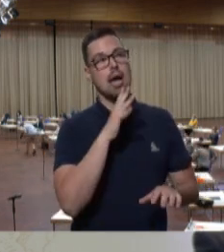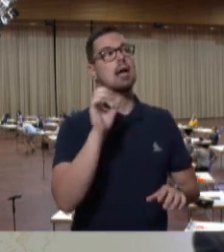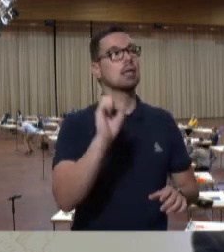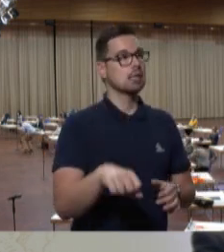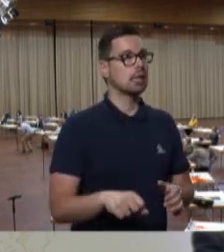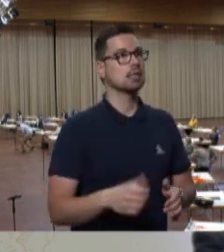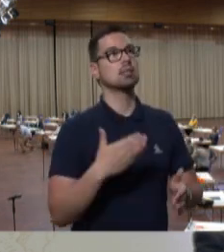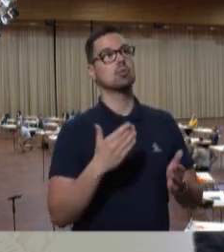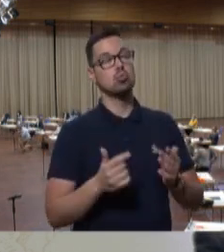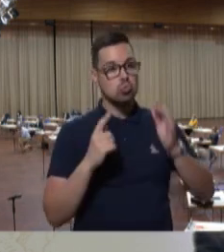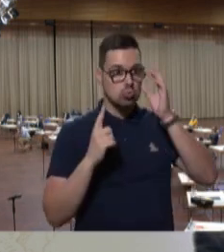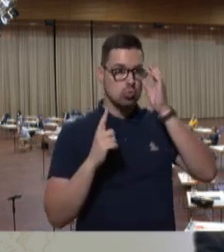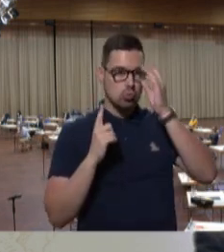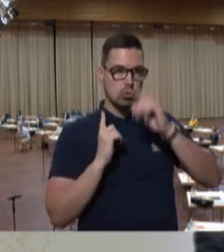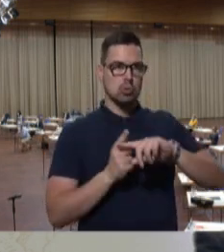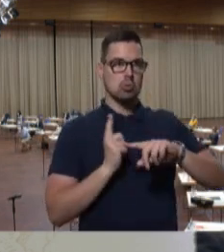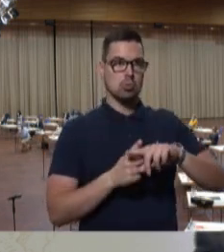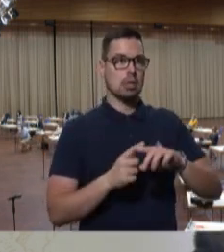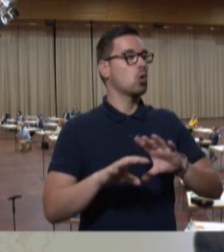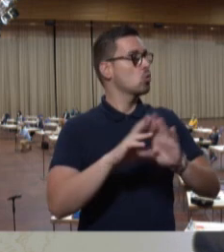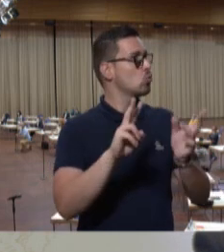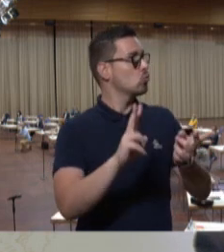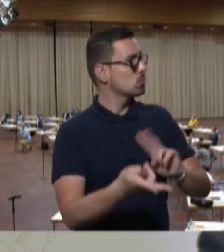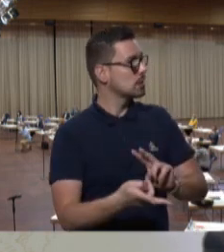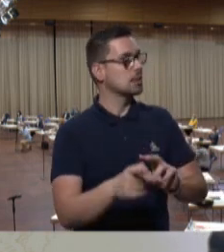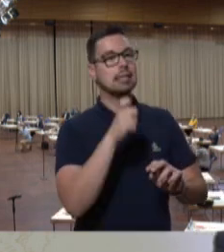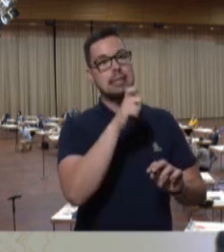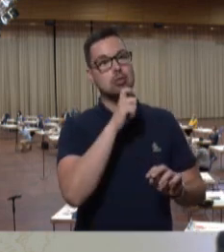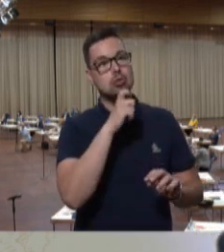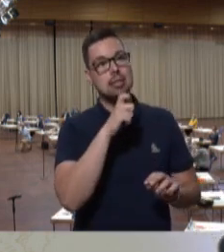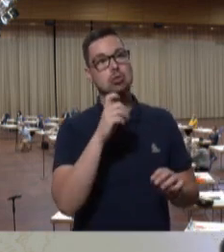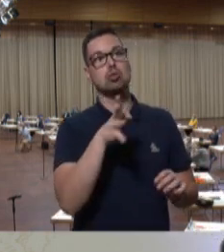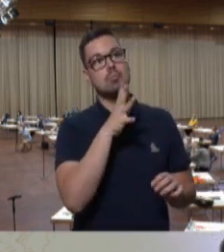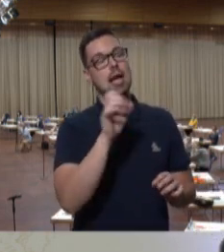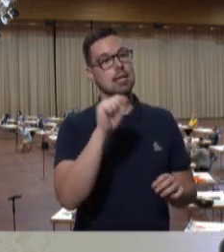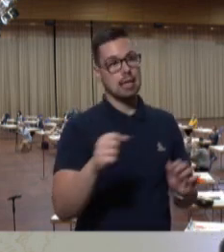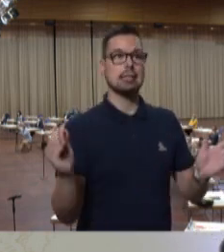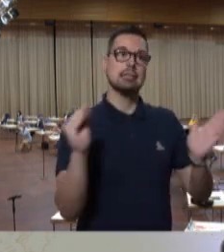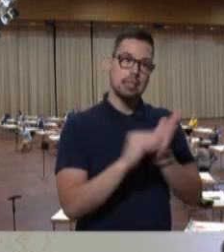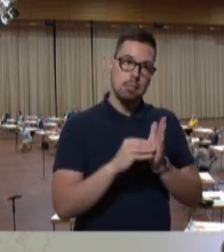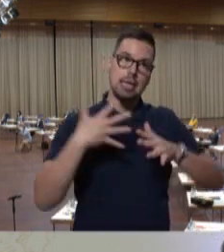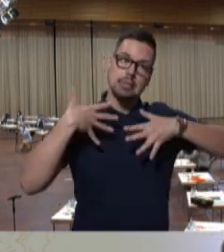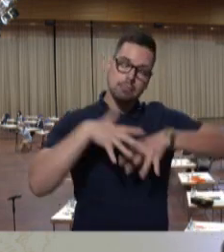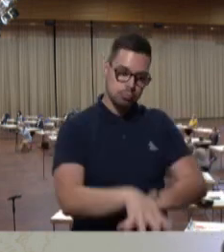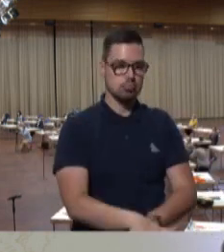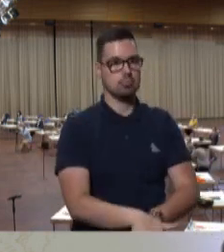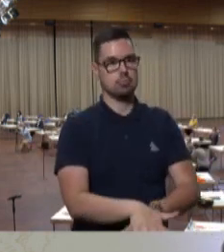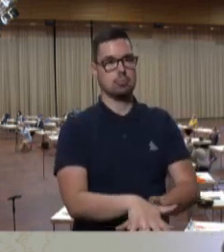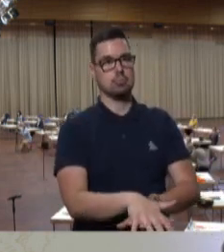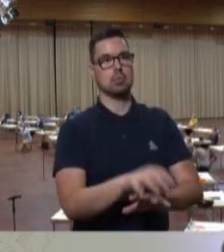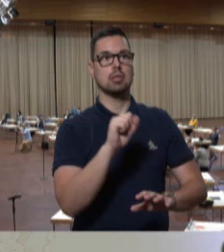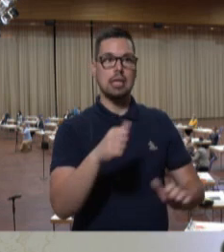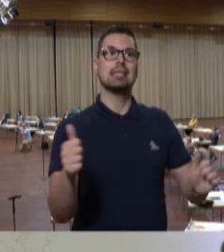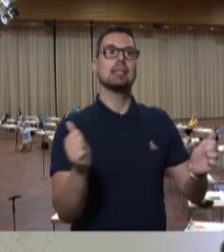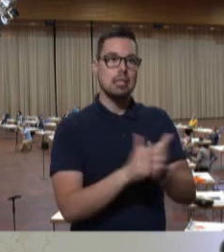und dabei können wir alle Aspekte, auch die Umsetzung der geschlechtergerechten Sprache mit einbeziehen. Wir können nämlich definitiv